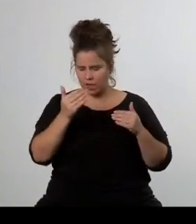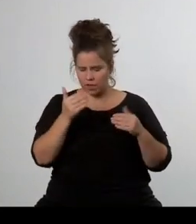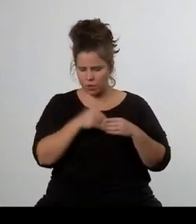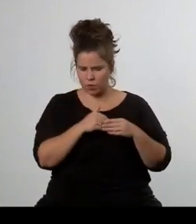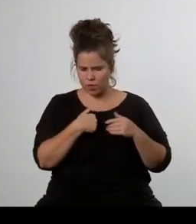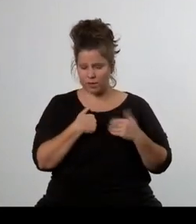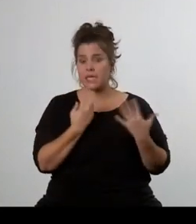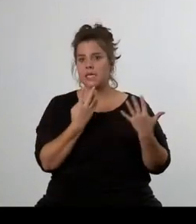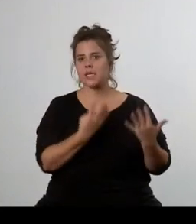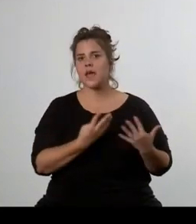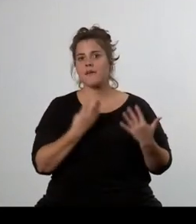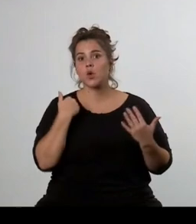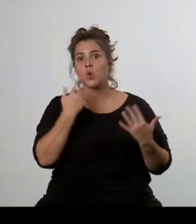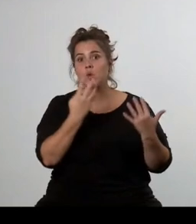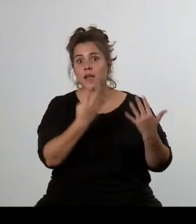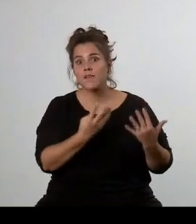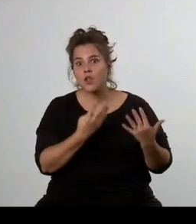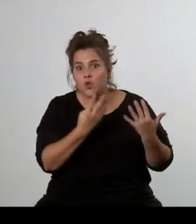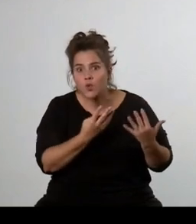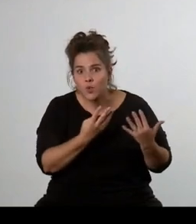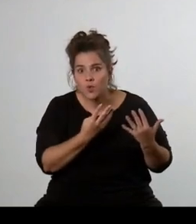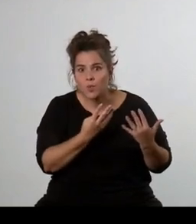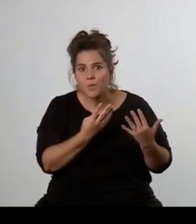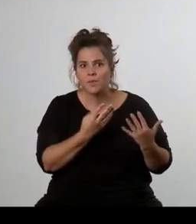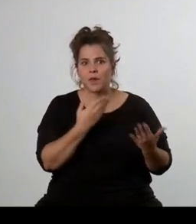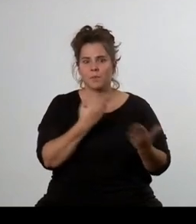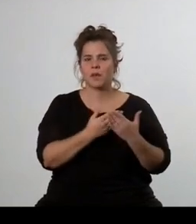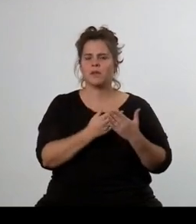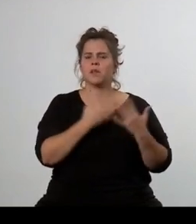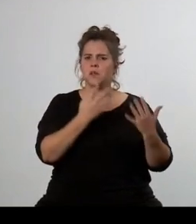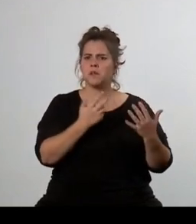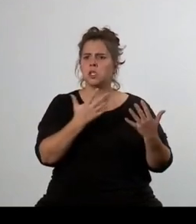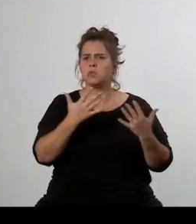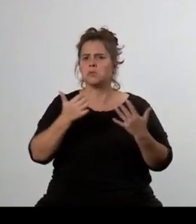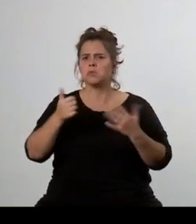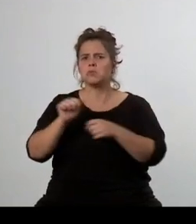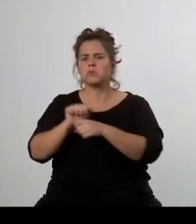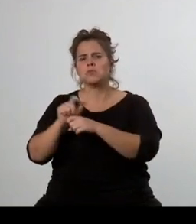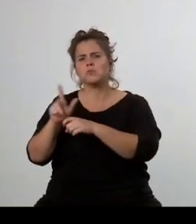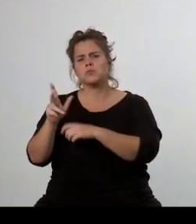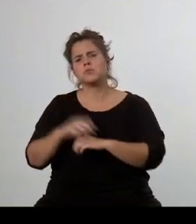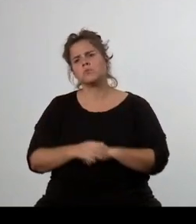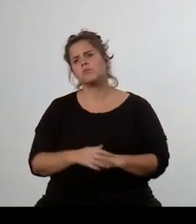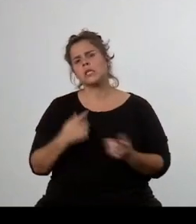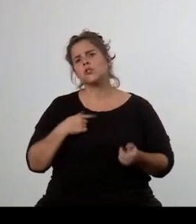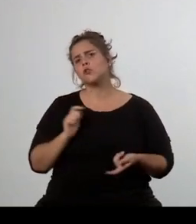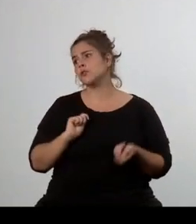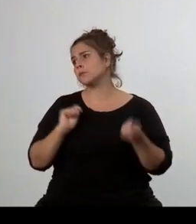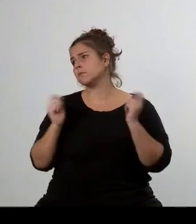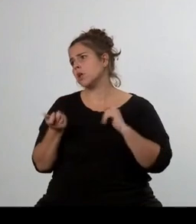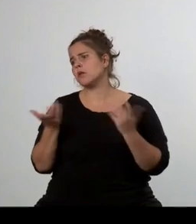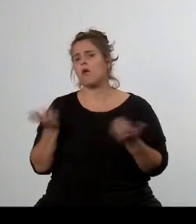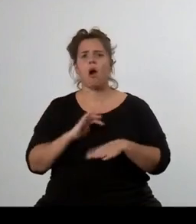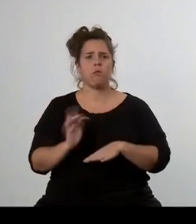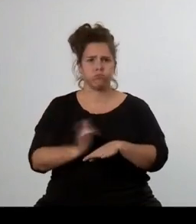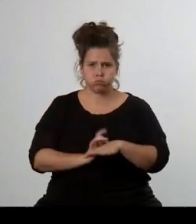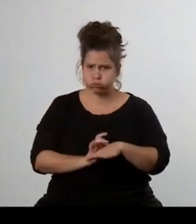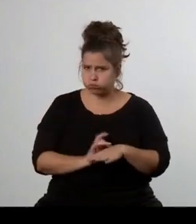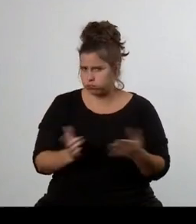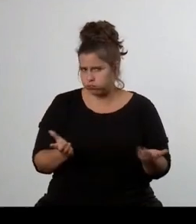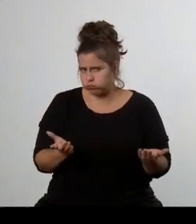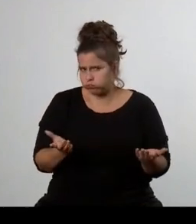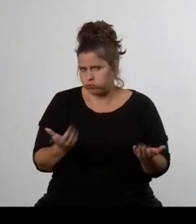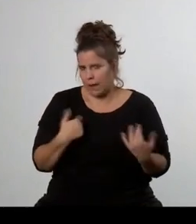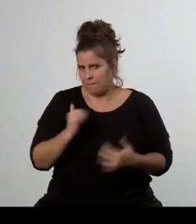mě v té době bylo 9 let a musím říct, že jední řadu let potom jsem nějak výrazně tu změnu nevnímal, protože